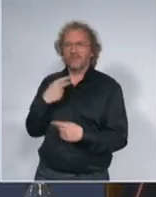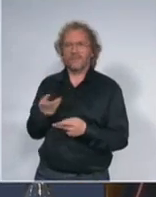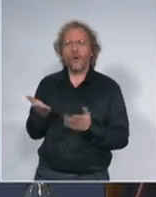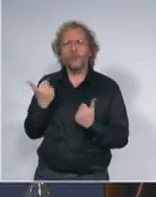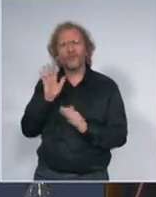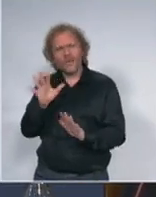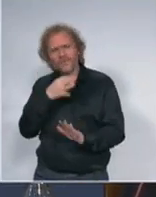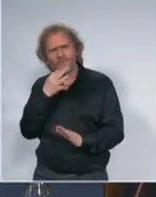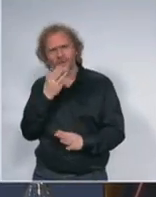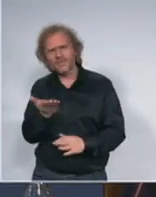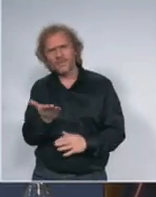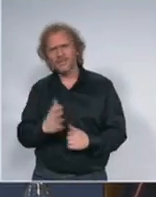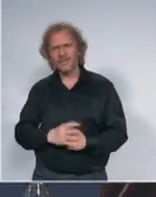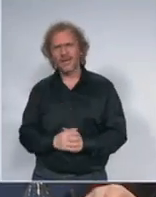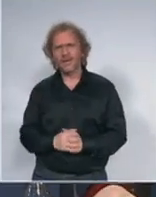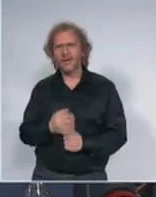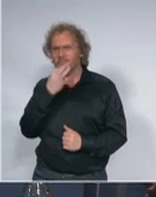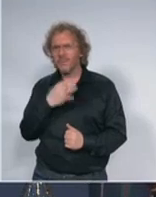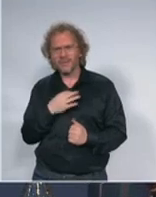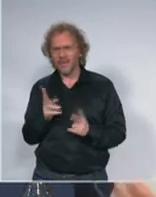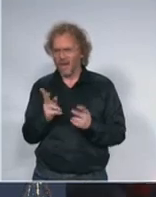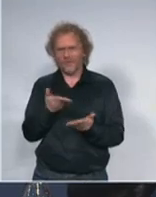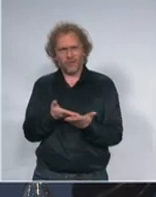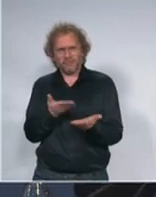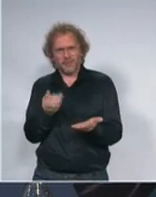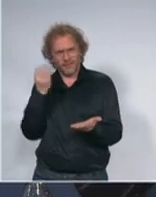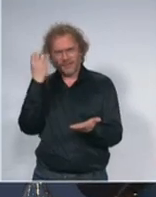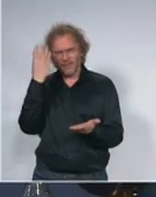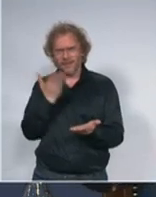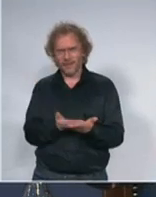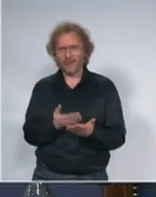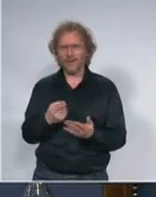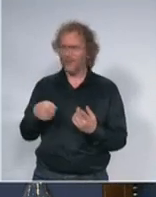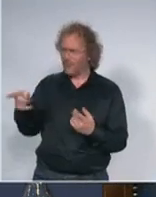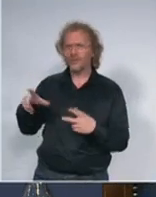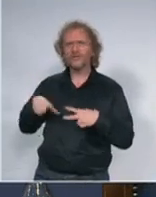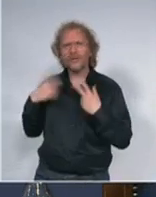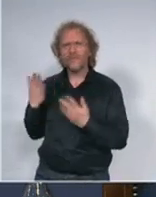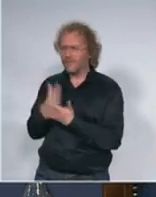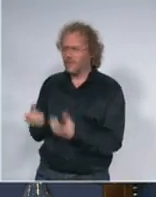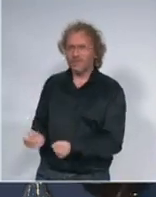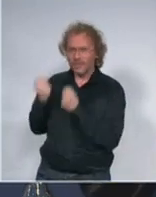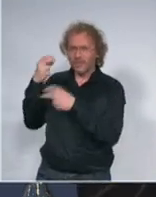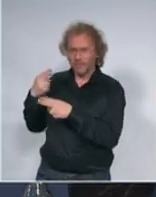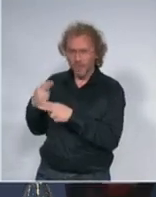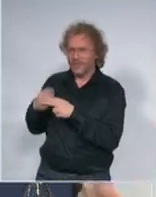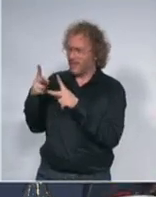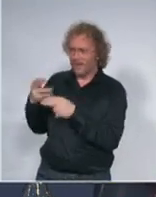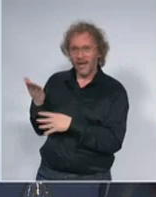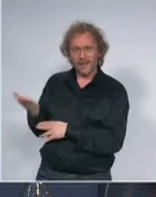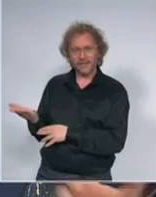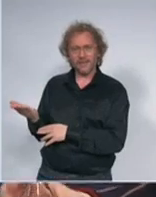postoji kao pitanje znate ti ljudi su životno ugroženi pošto imaju takvu bolest samo je